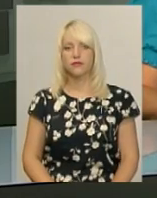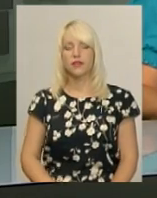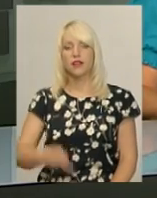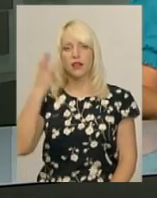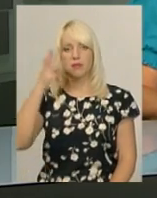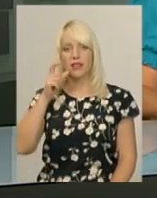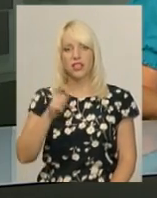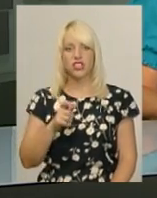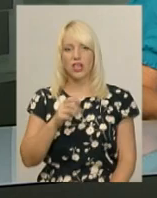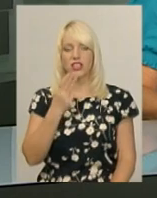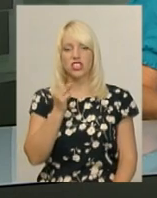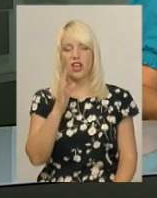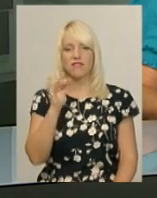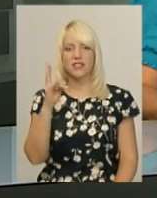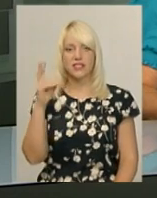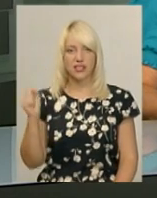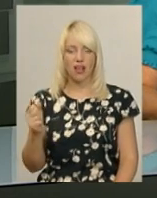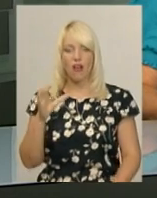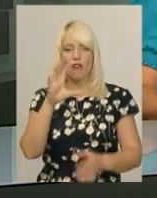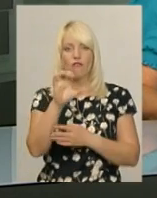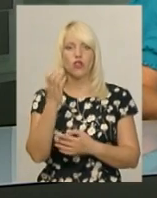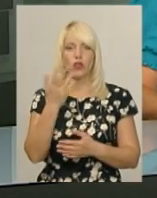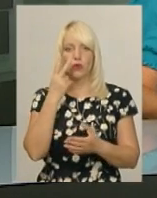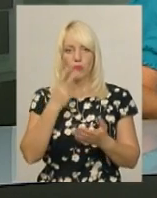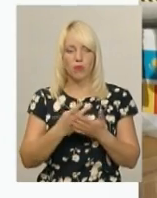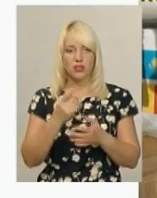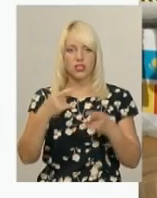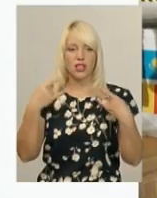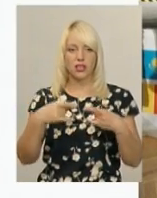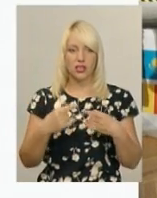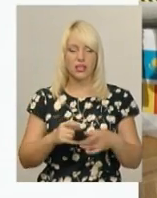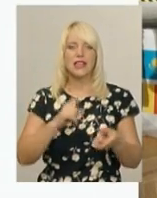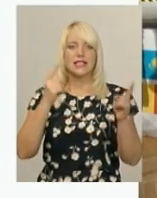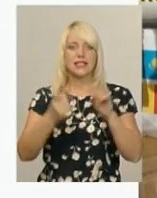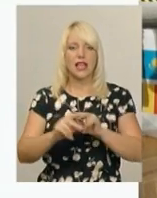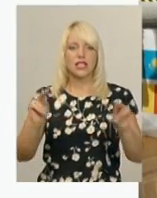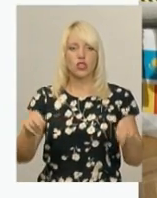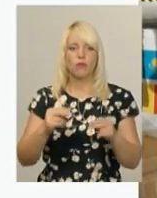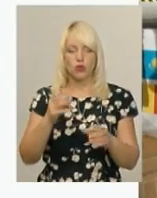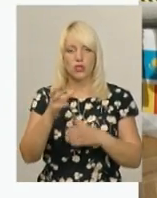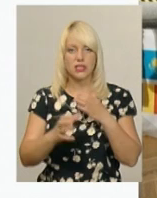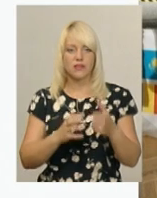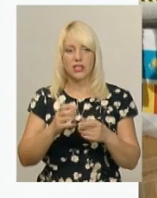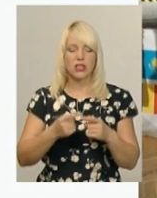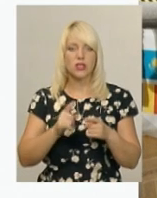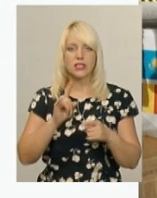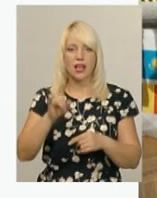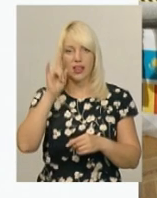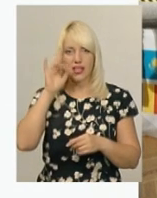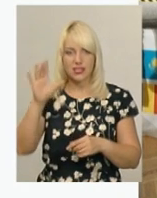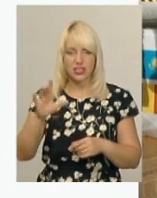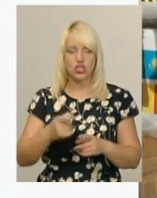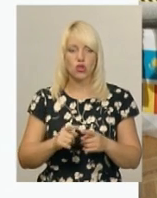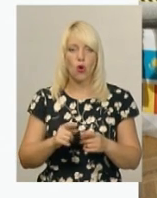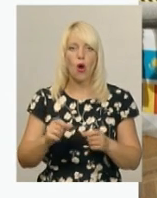Хмельничанка Тетяна Щевінська, фото якої ви можете зараз бачити, стала чемпіонкою світу з класичного пауерліфтингу серед студентів.